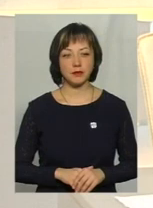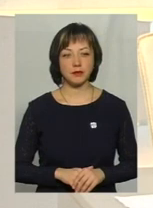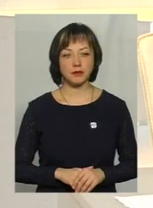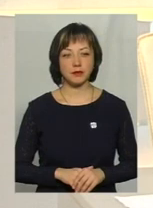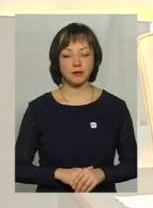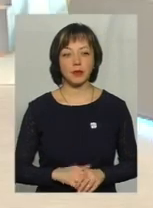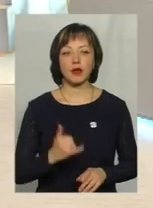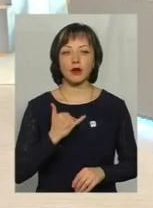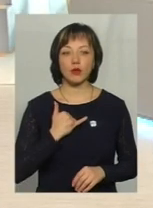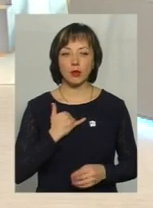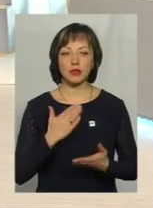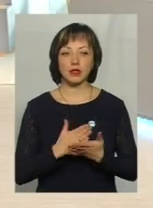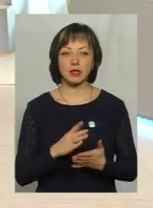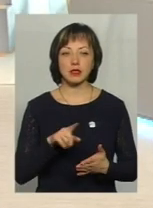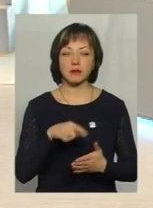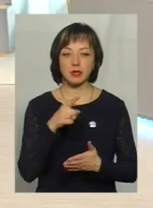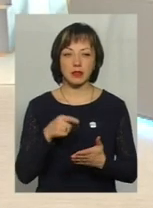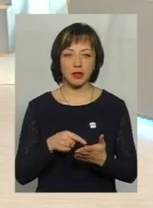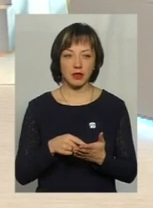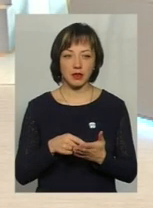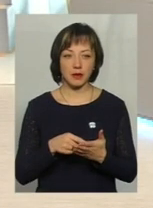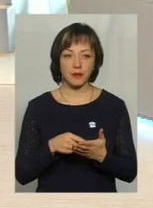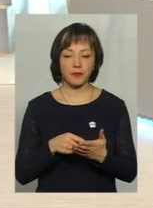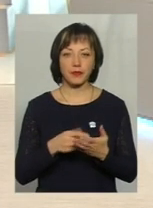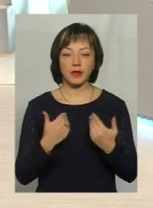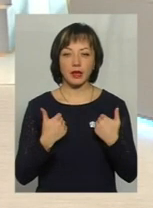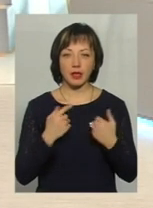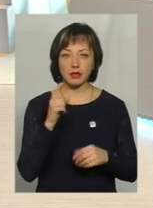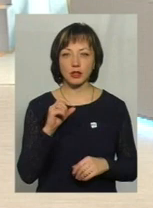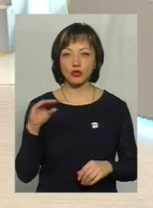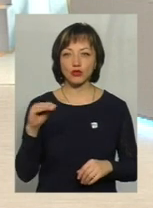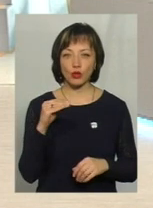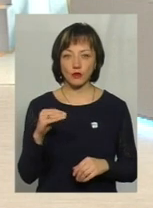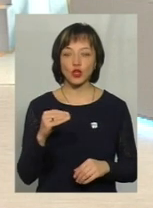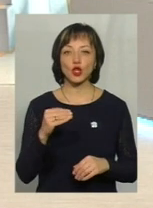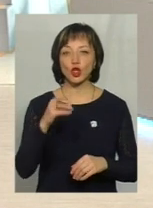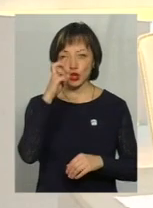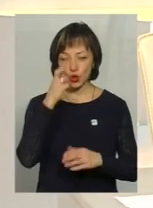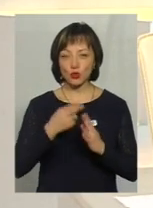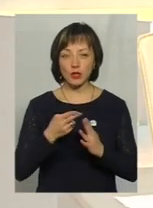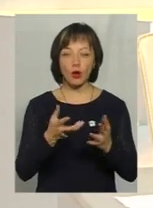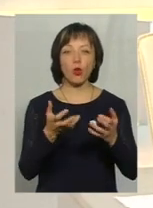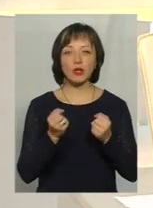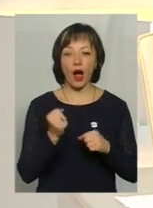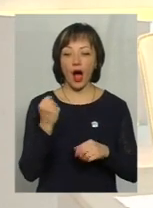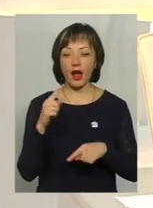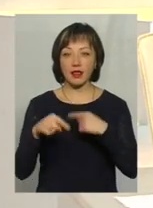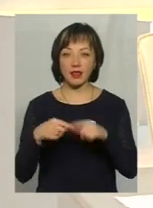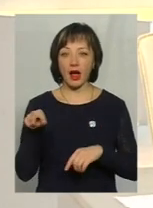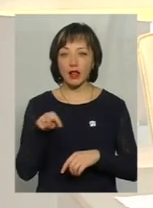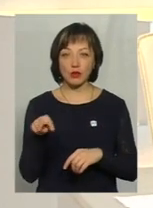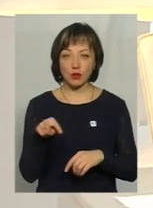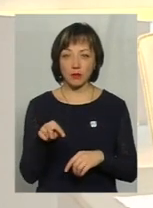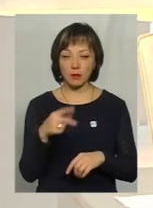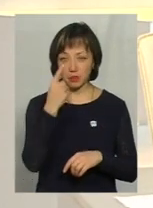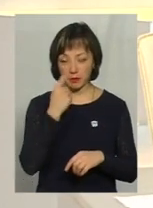У мене таке запитання. У мене за жовтим місяцем субсидію отримав. А вже на листопад мені